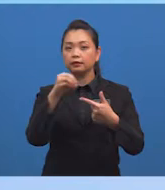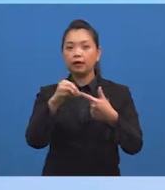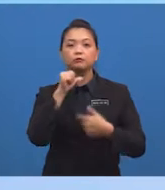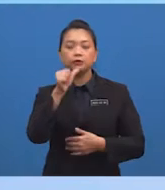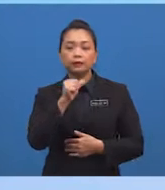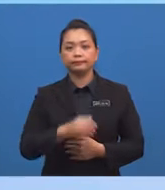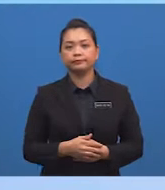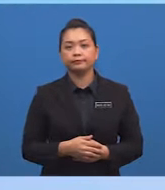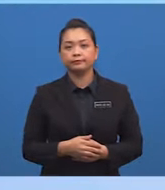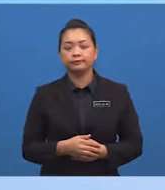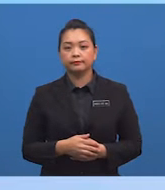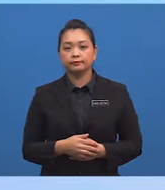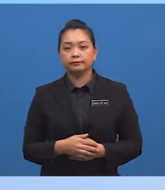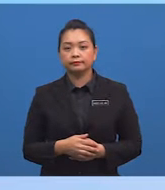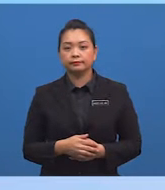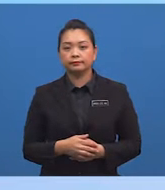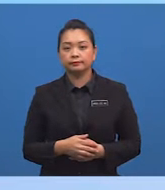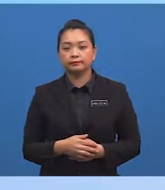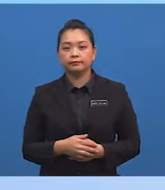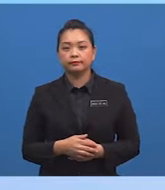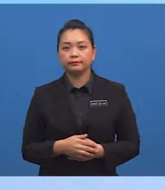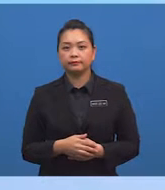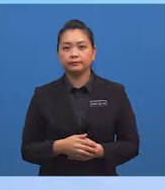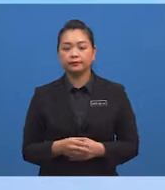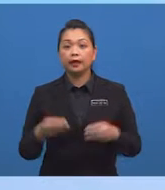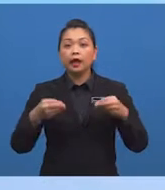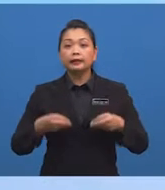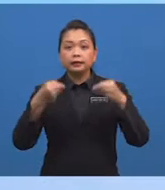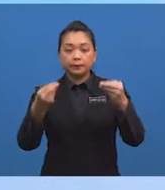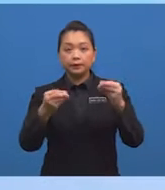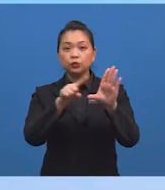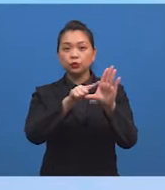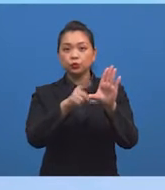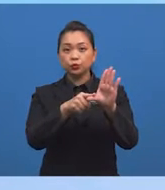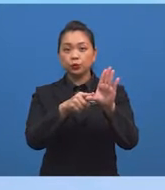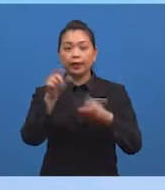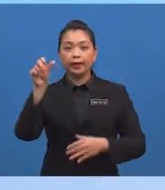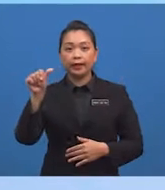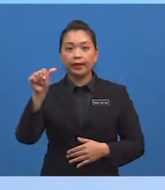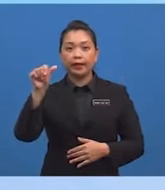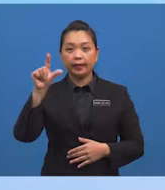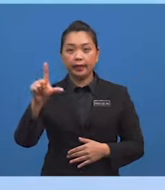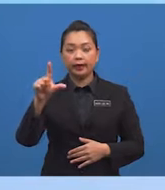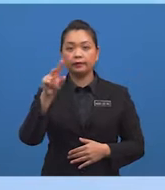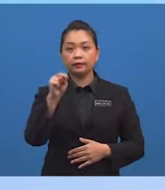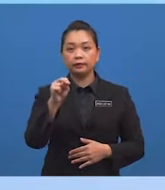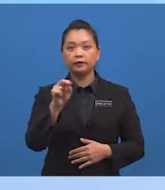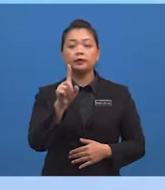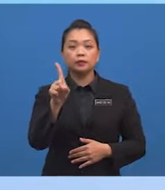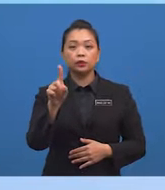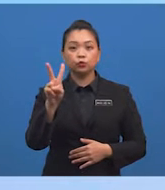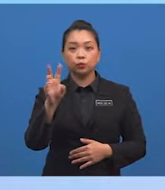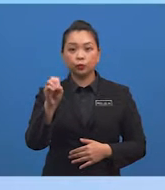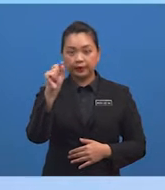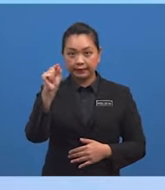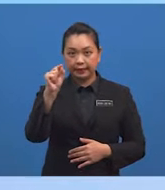Mari saya bantu Diberi sudut ALM ialah 120